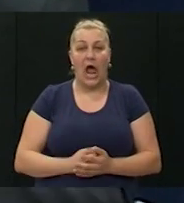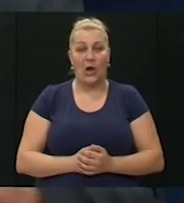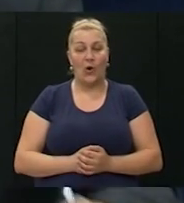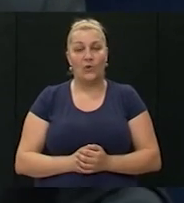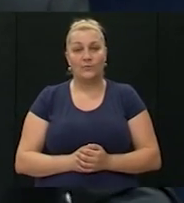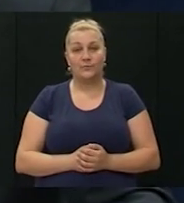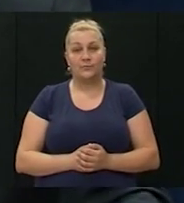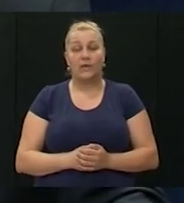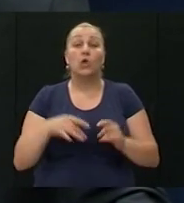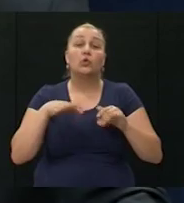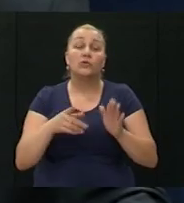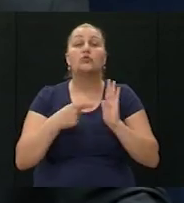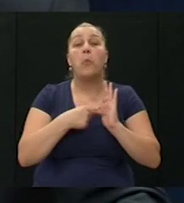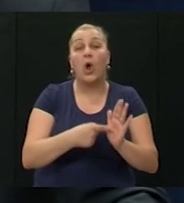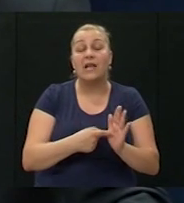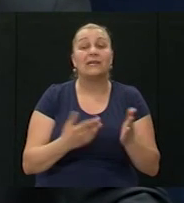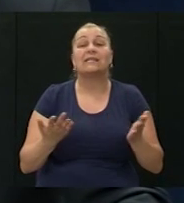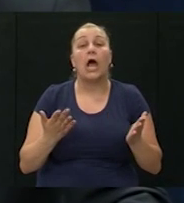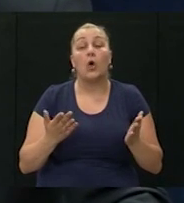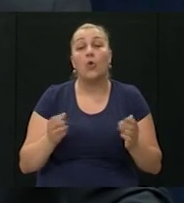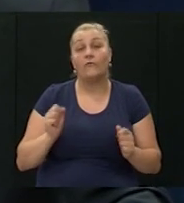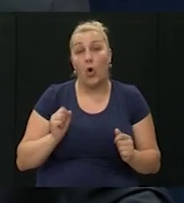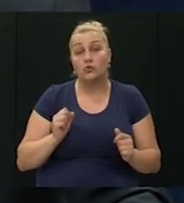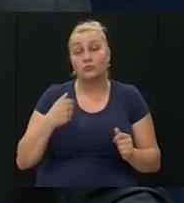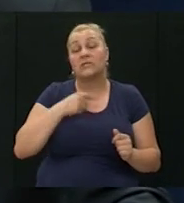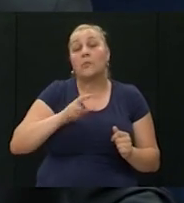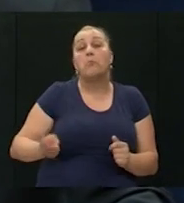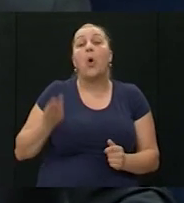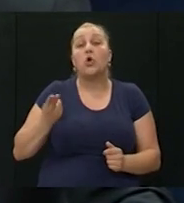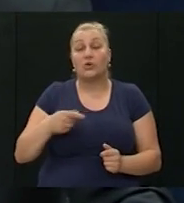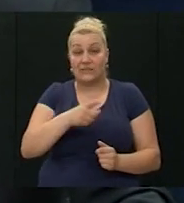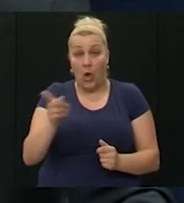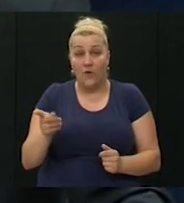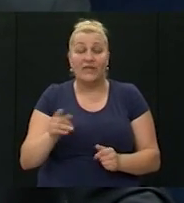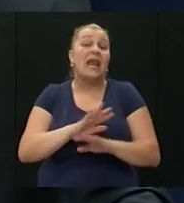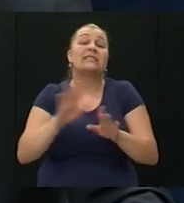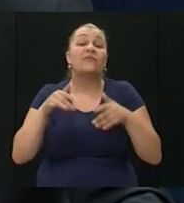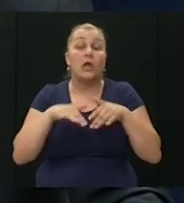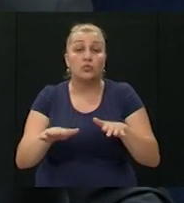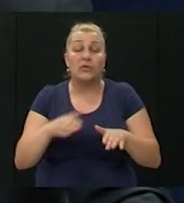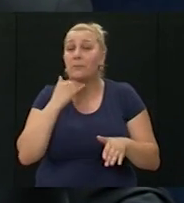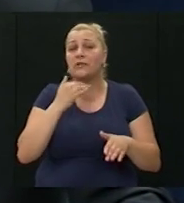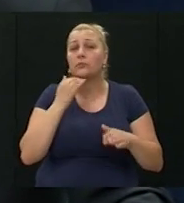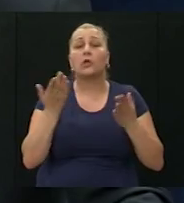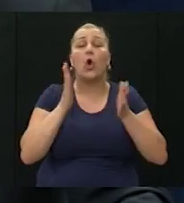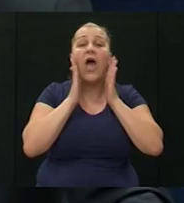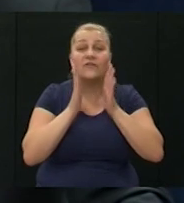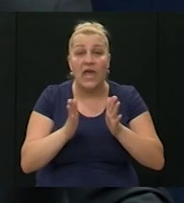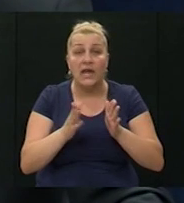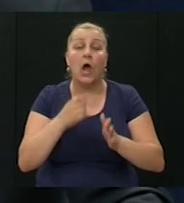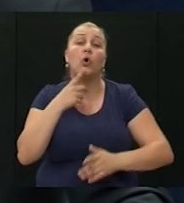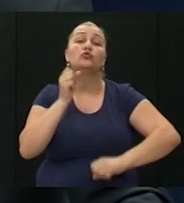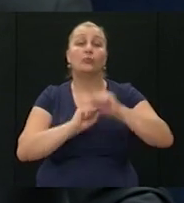Da, ljudi su pokazali za koga su i za su. ponosam sa na njih. Apsolutno, i mi svi smo ponosili na sve ljude, bez obzira na vjeru na naciju, koje su